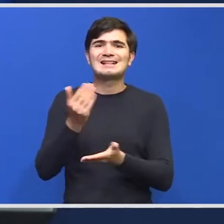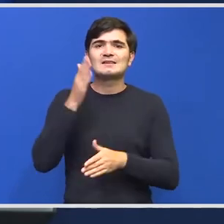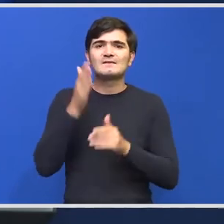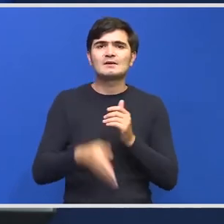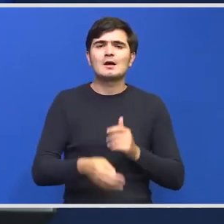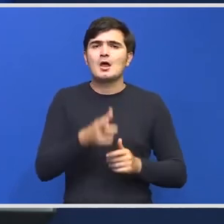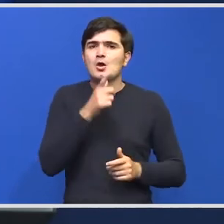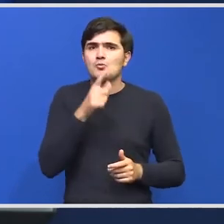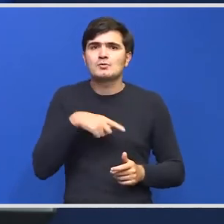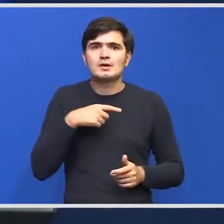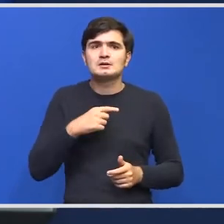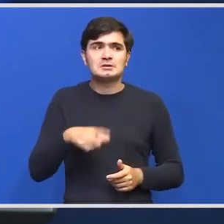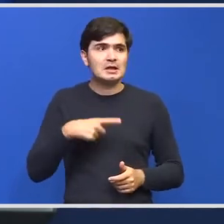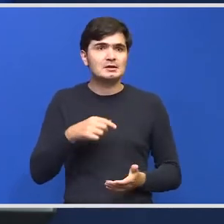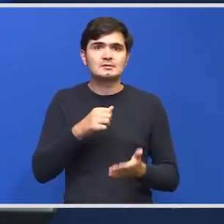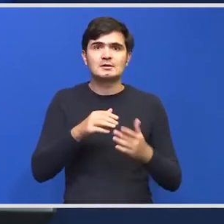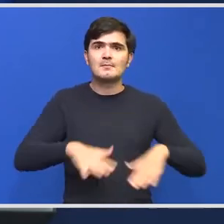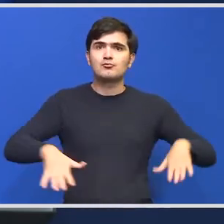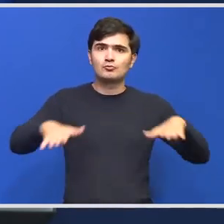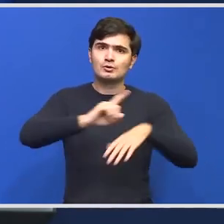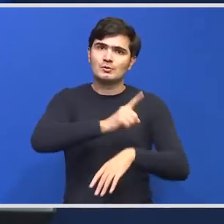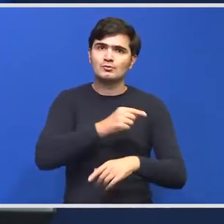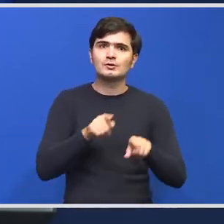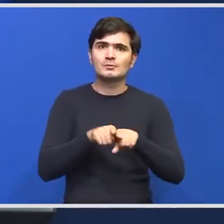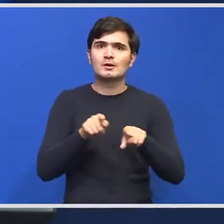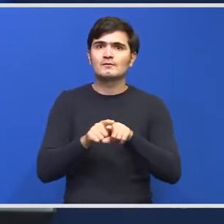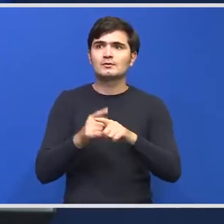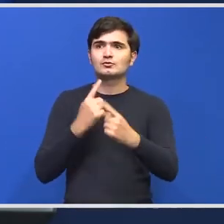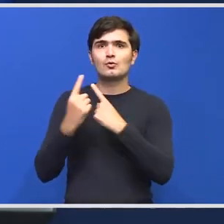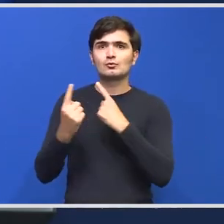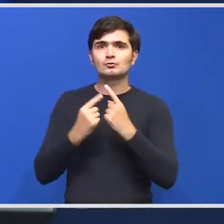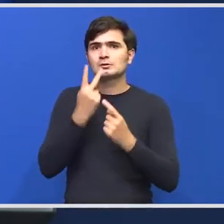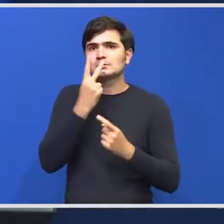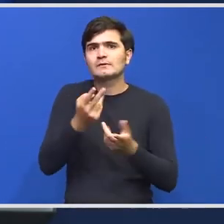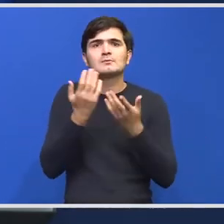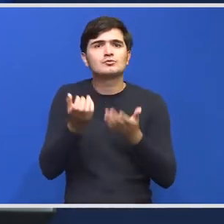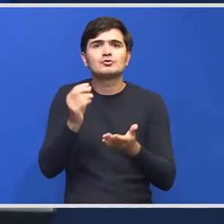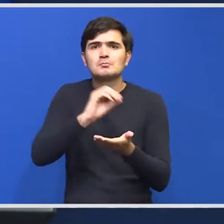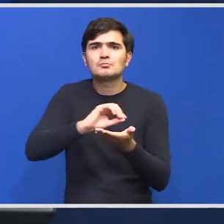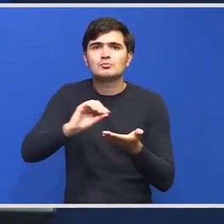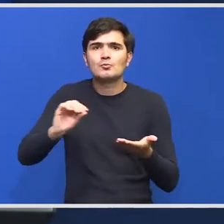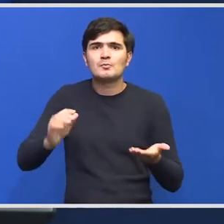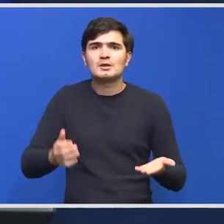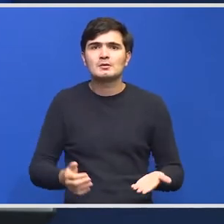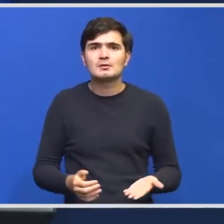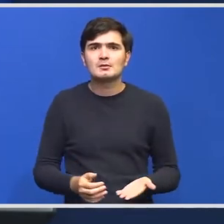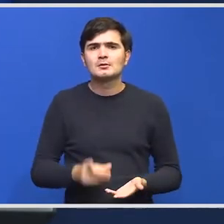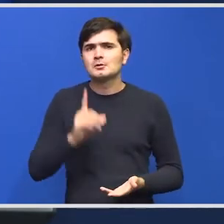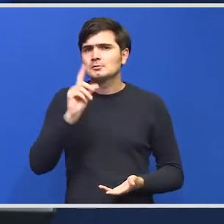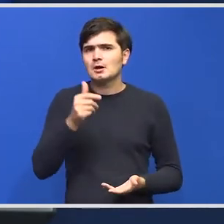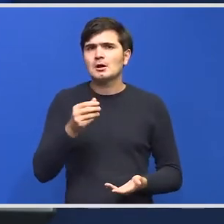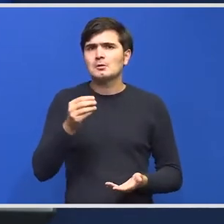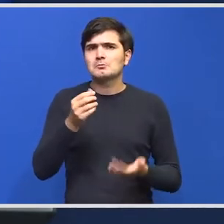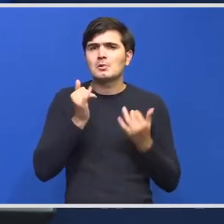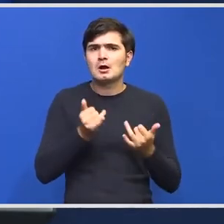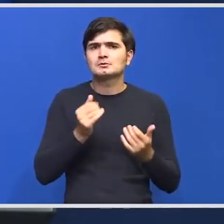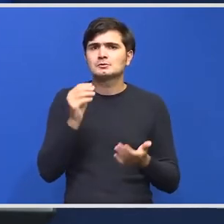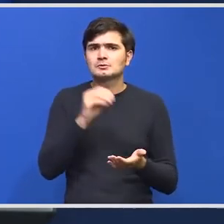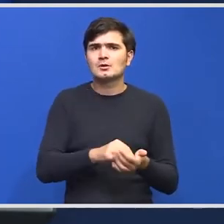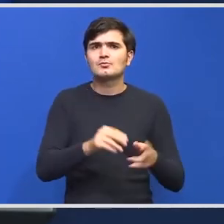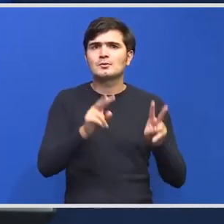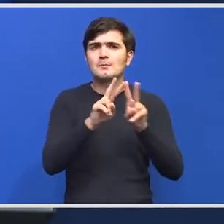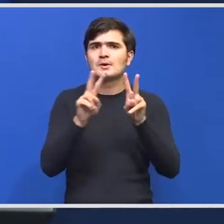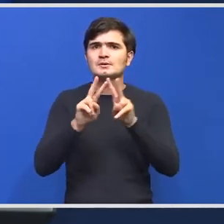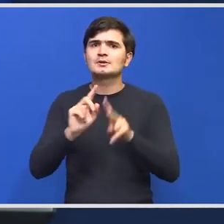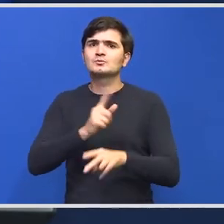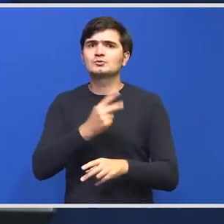e publică o putem consulta să vedem ce o prinde da le punem pe site astăzi le punem pe site și